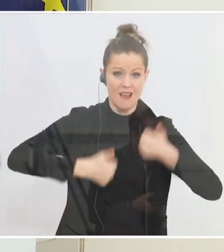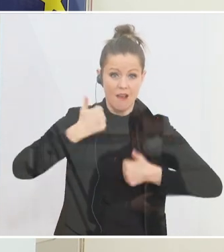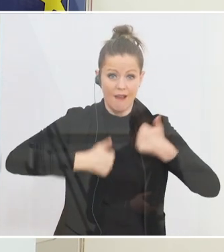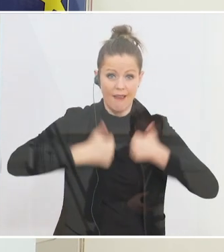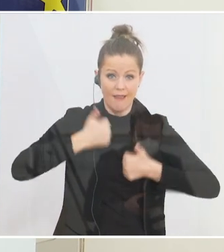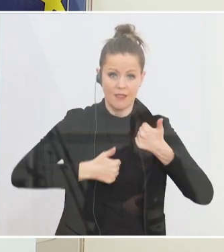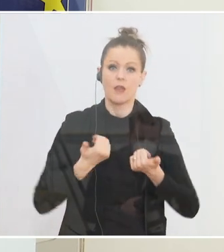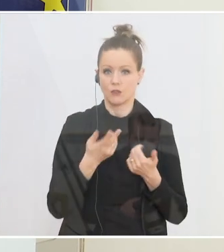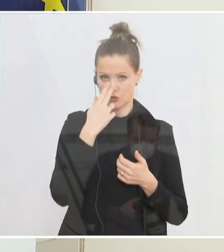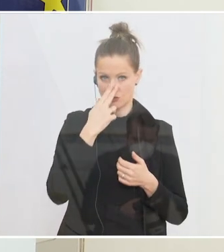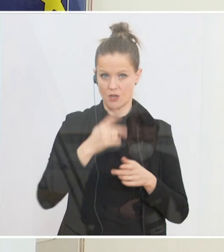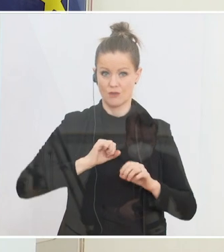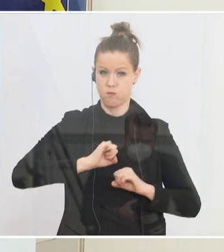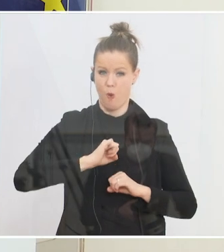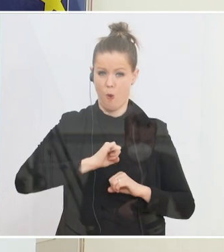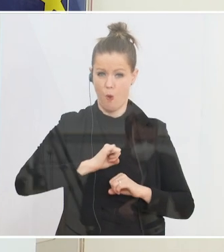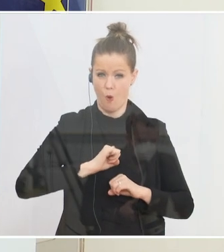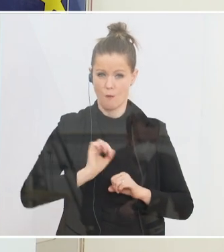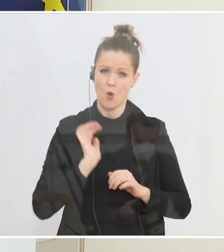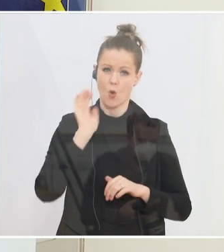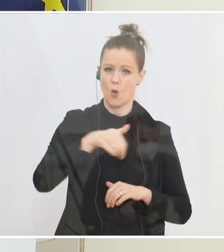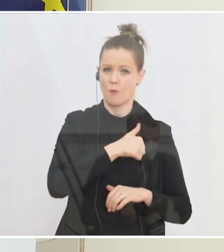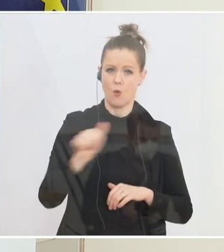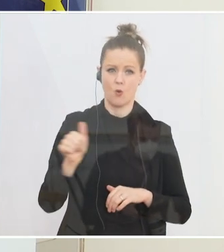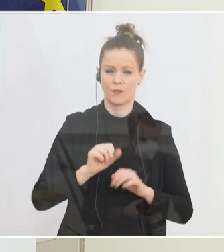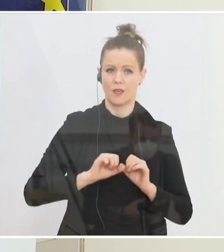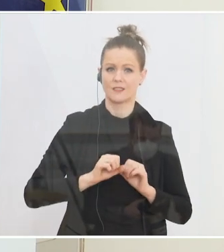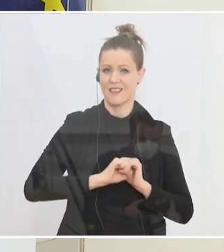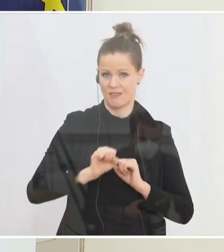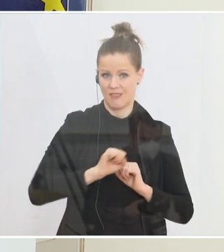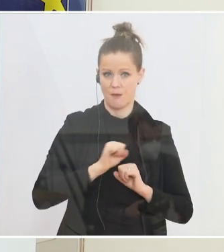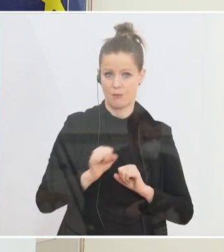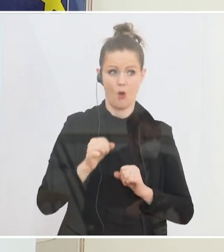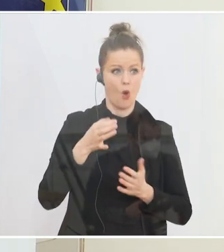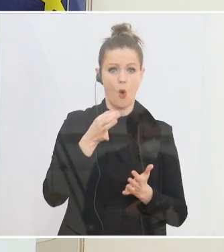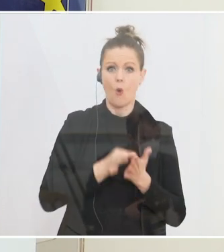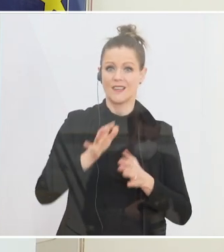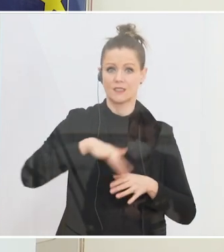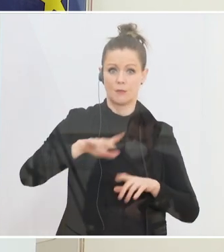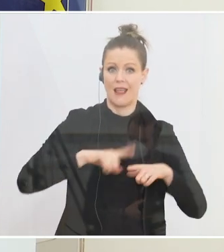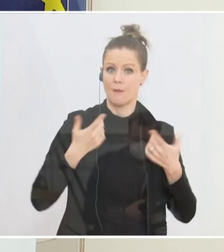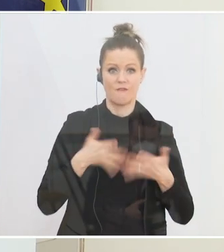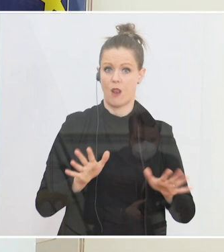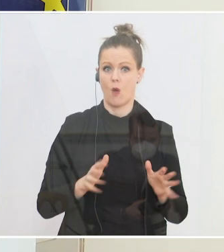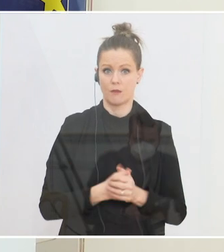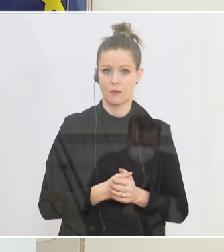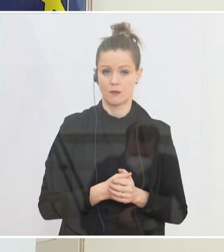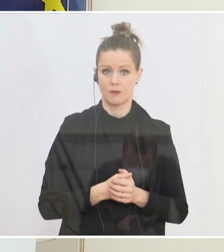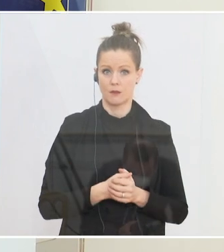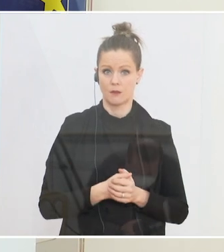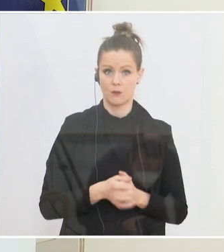offensichtlich und bei einer Raserei mit über 100 kmh im Ortsgebiet sein Leben verloren hat. Diese ganze Debatte